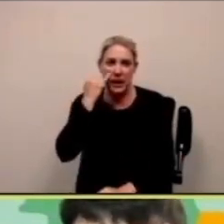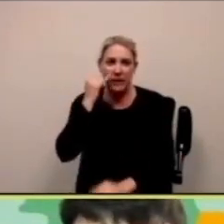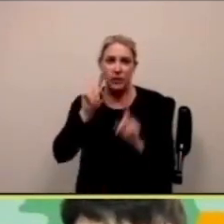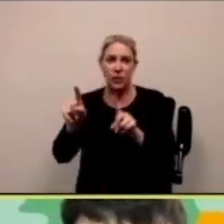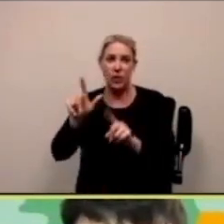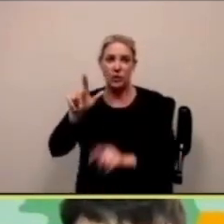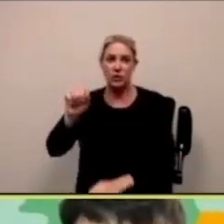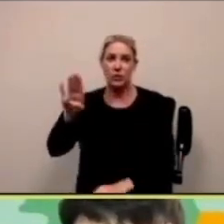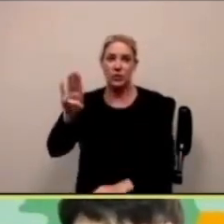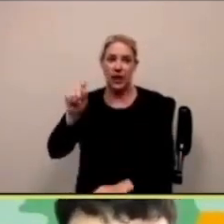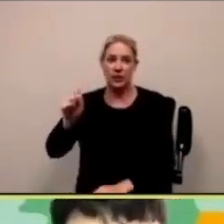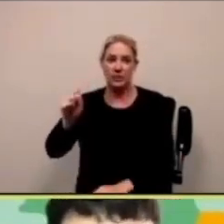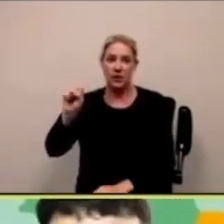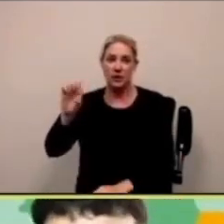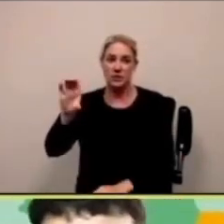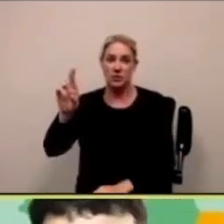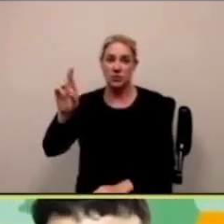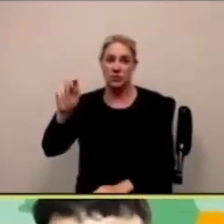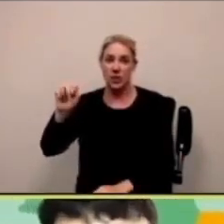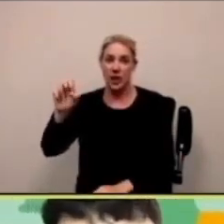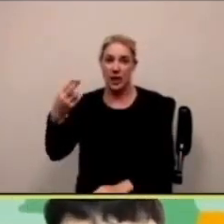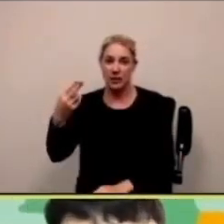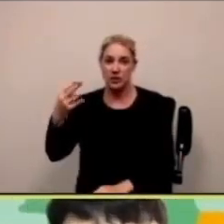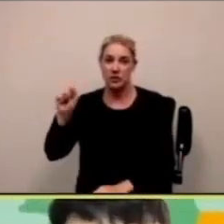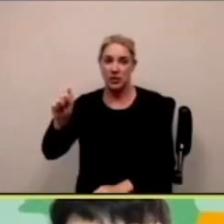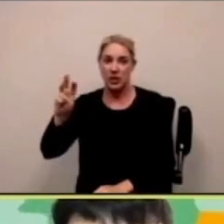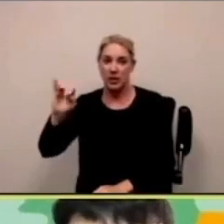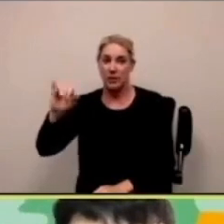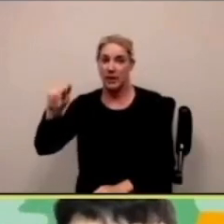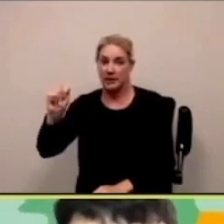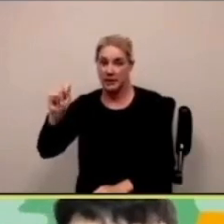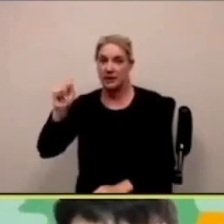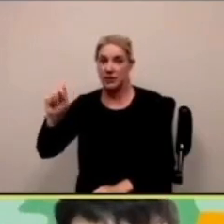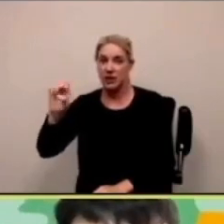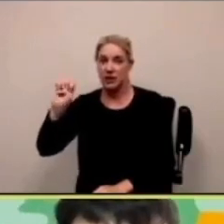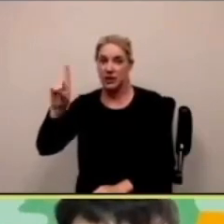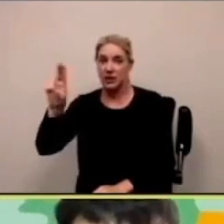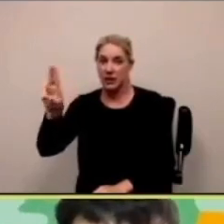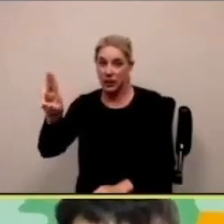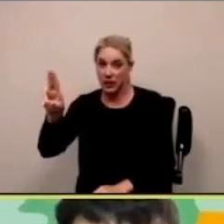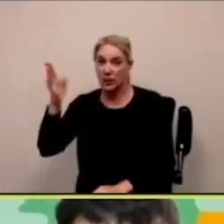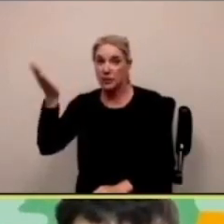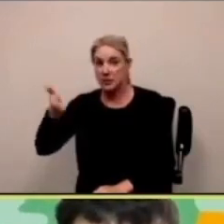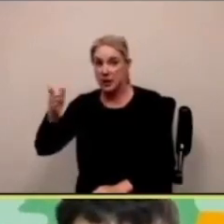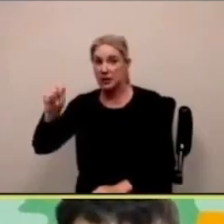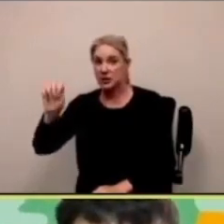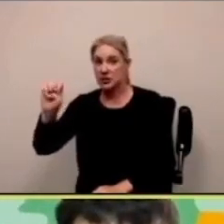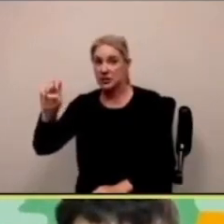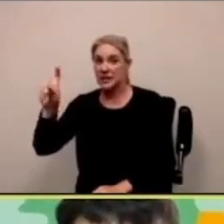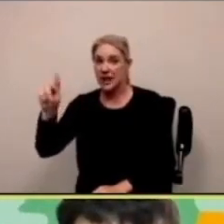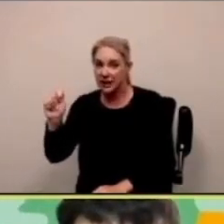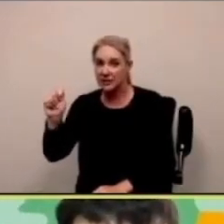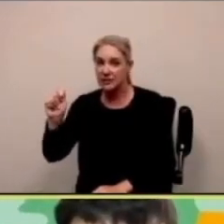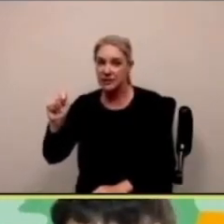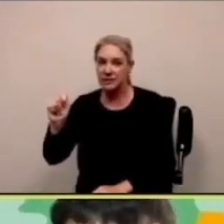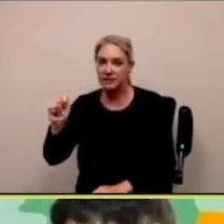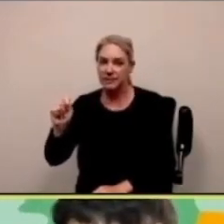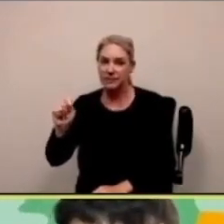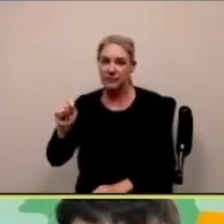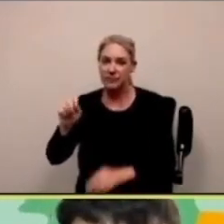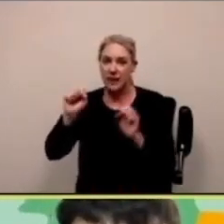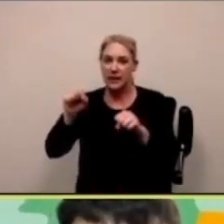progetti semplici se voi siete in questo sito che si chiama lab scratch mit